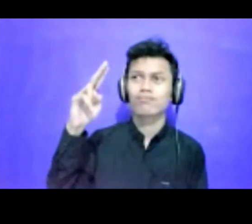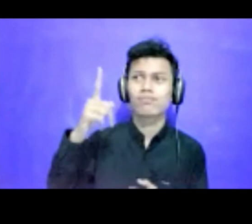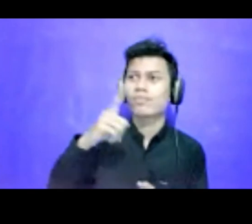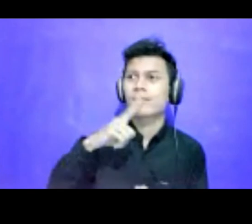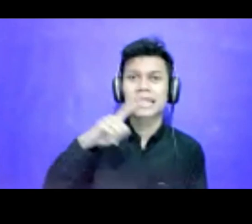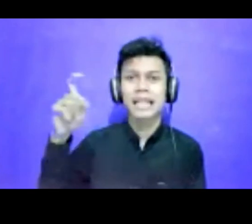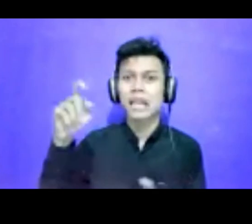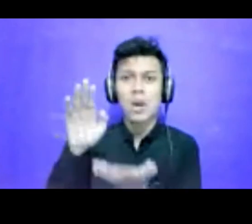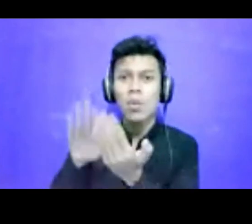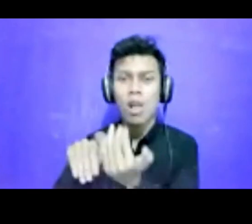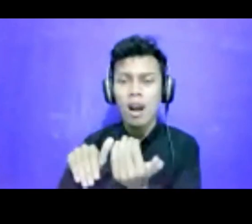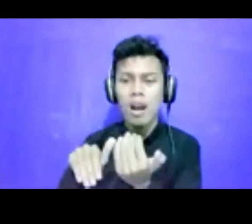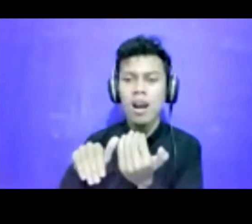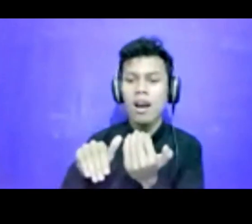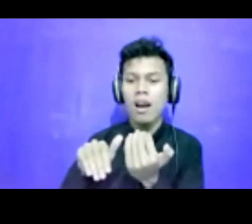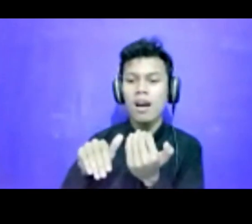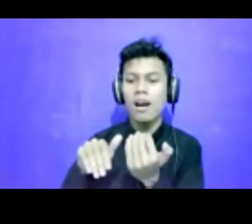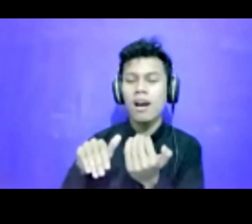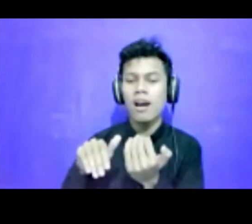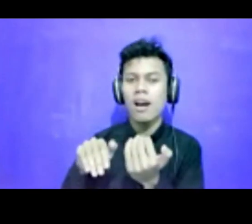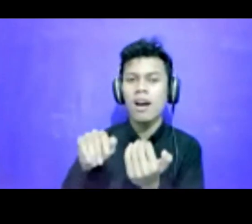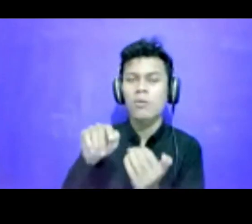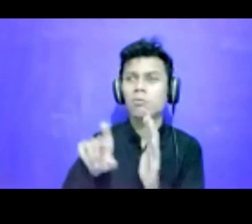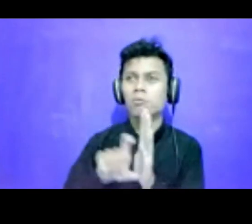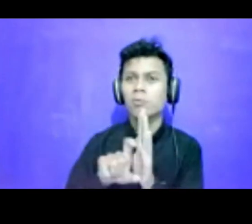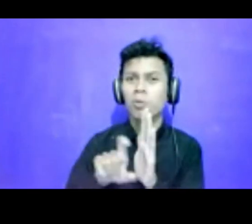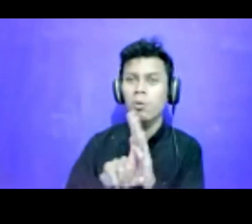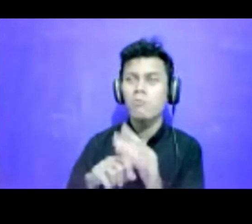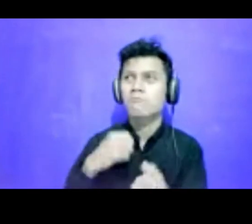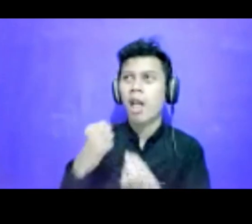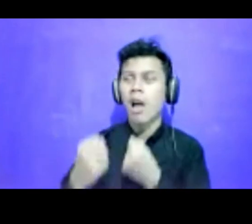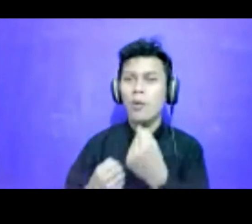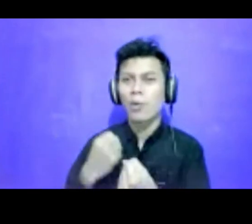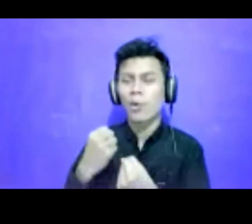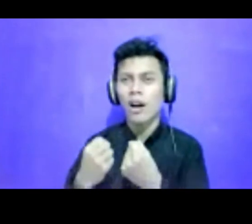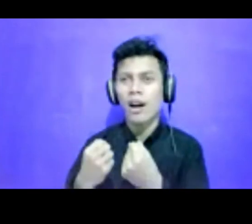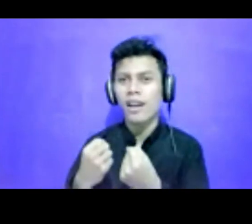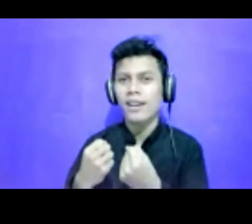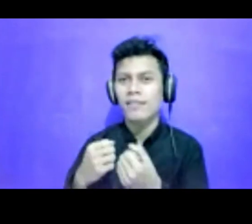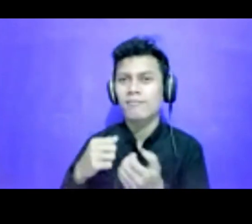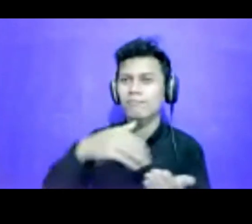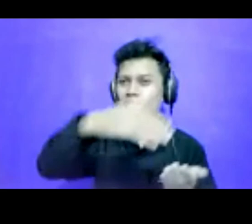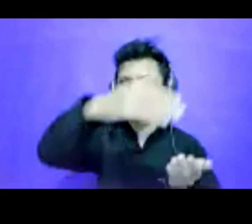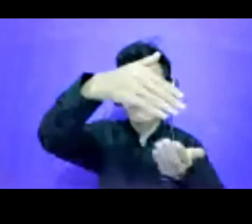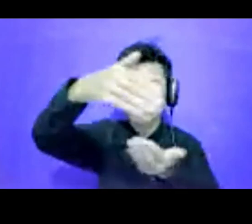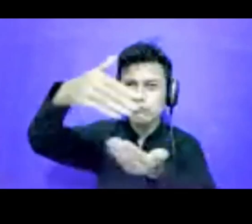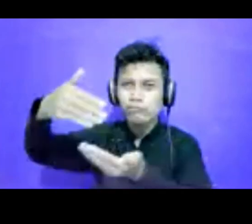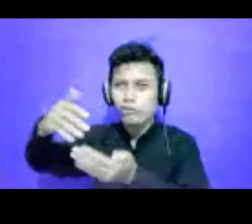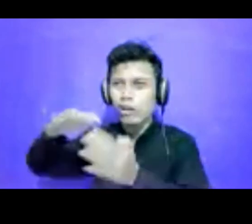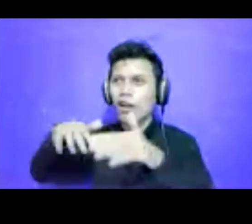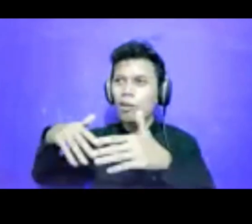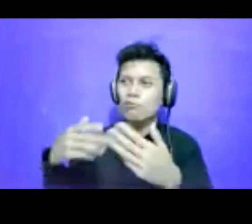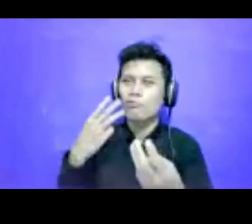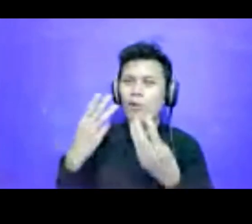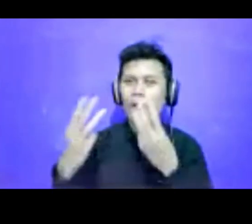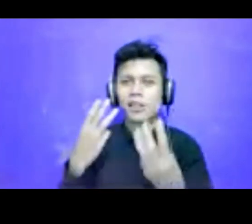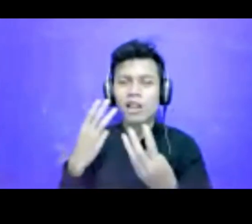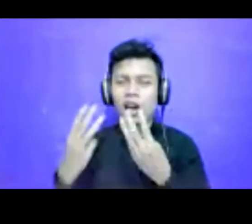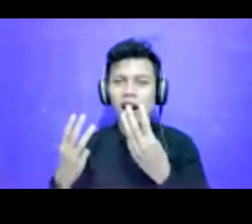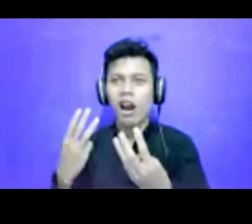bahasanya, adalah misalnya melakukan peliputan gitu. wawancara misalnya dengan